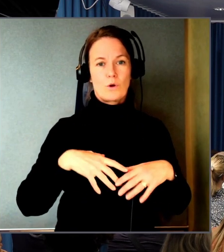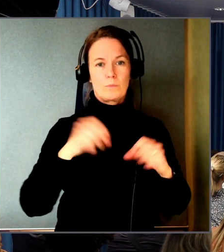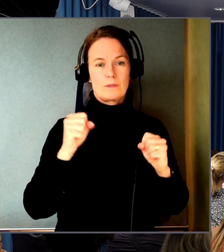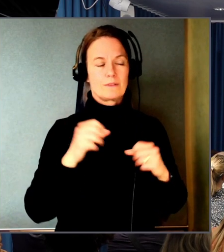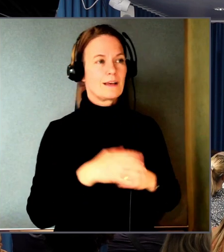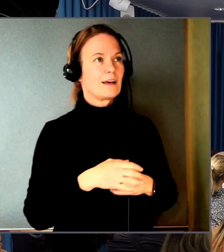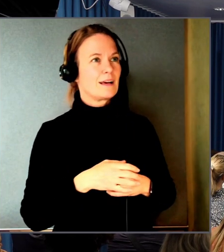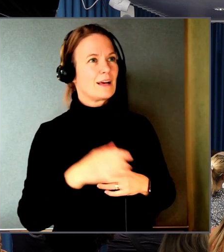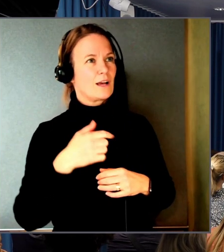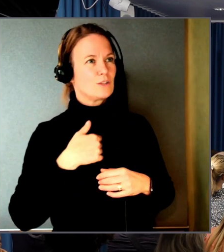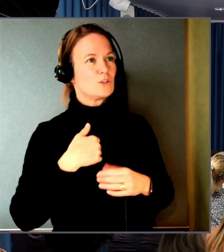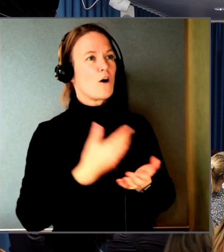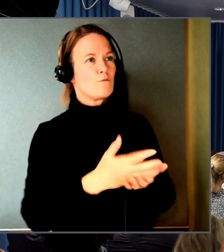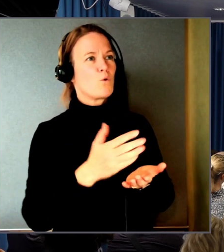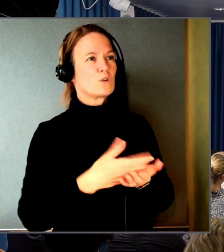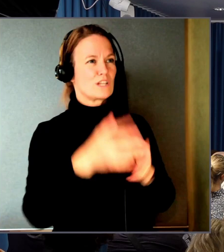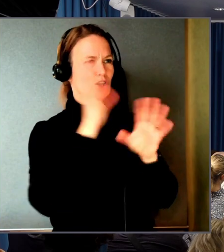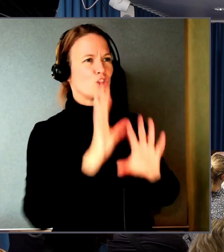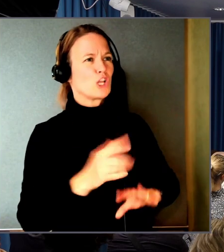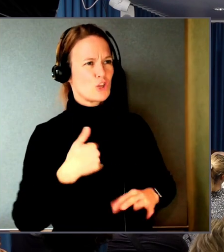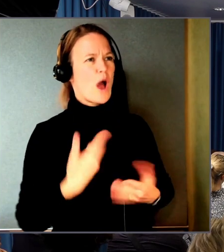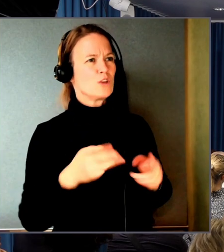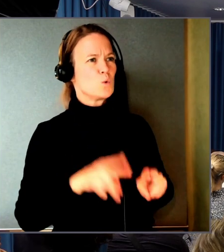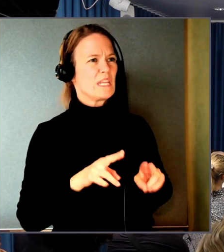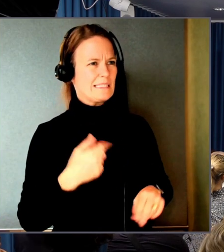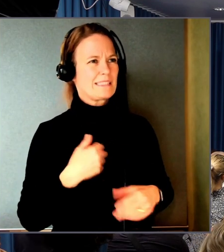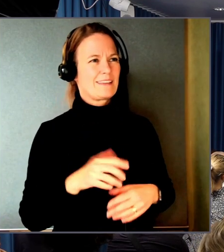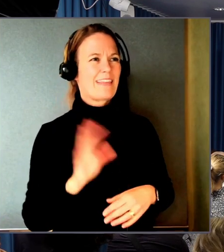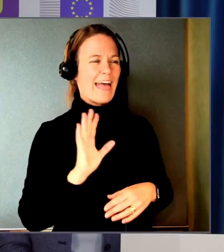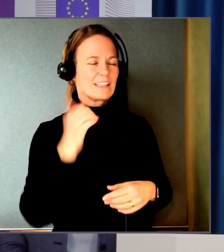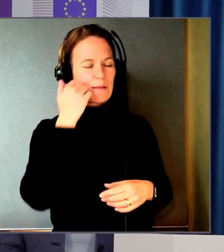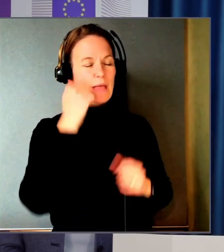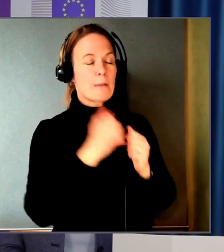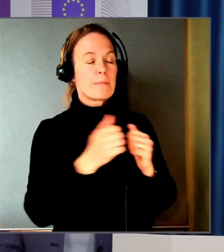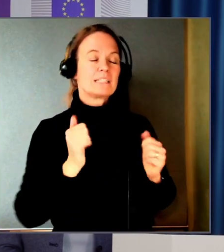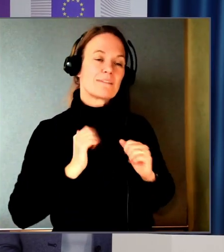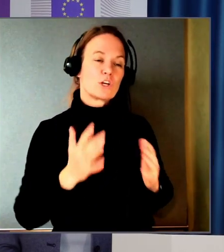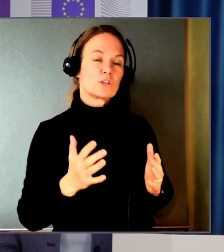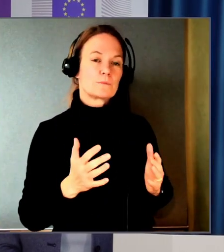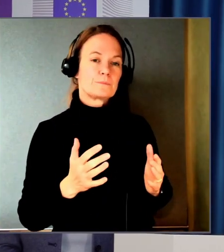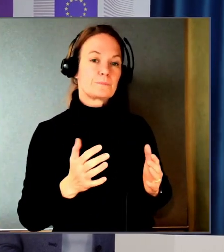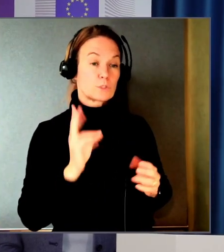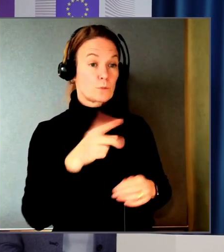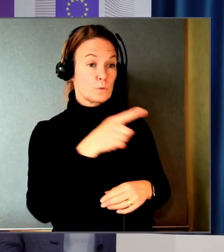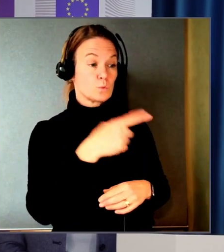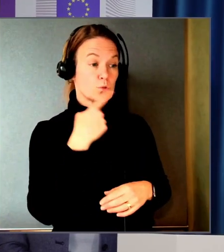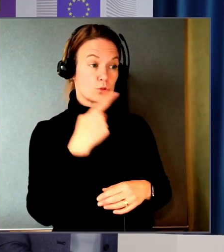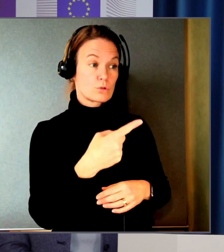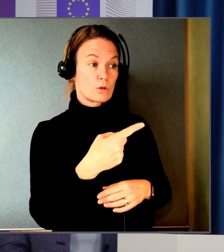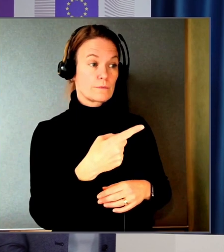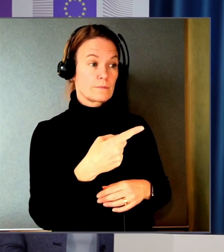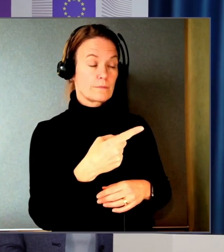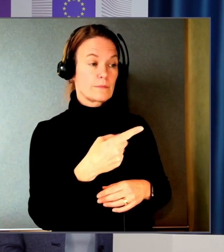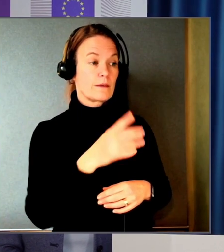fortsätta dölja att jag är jurist. Nej men det är klart att precis som du var inne på också. Det